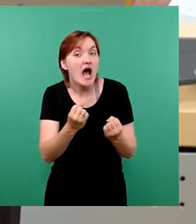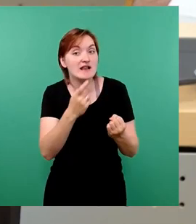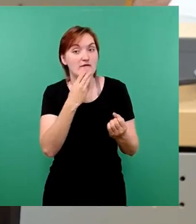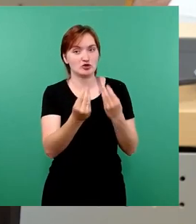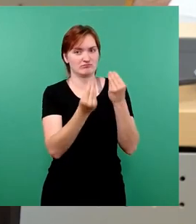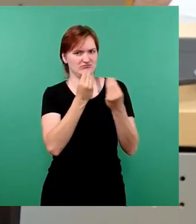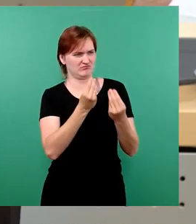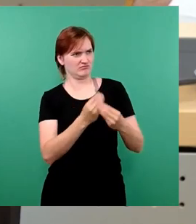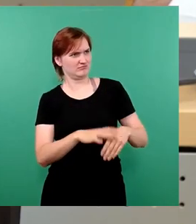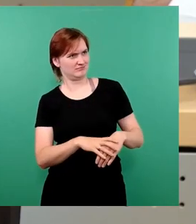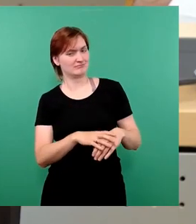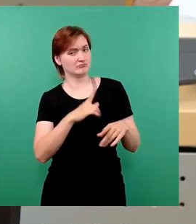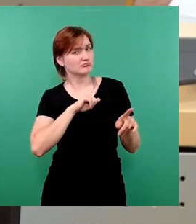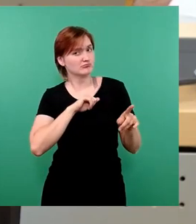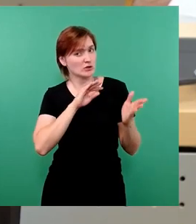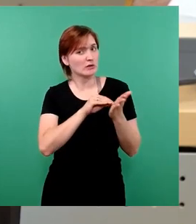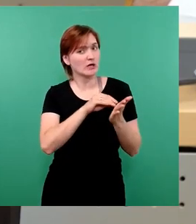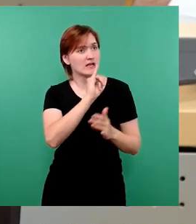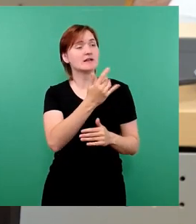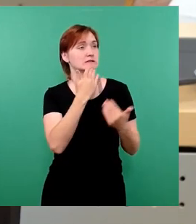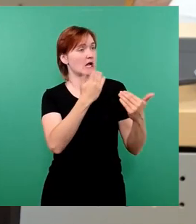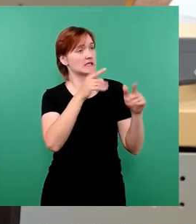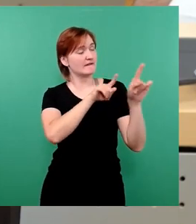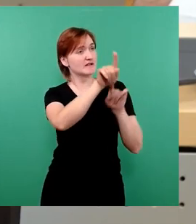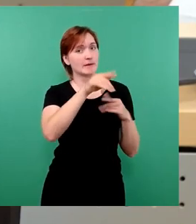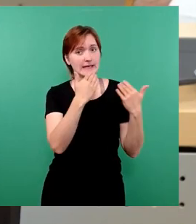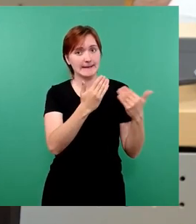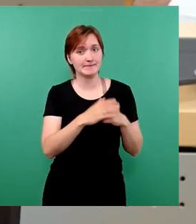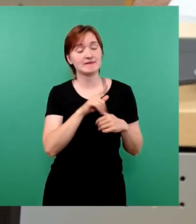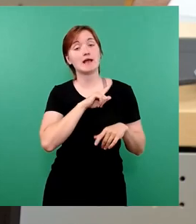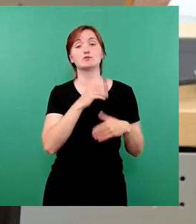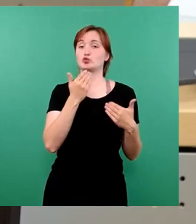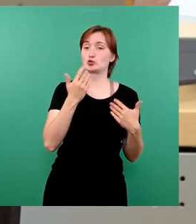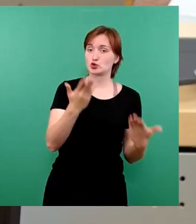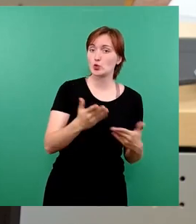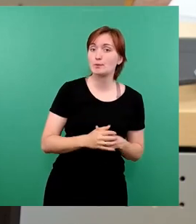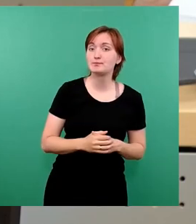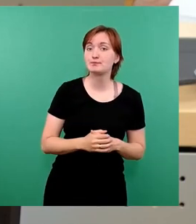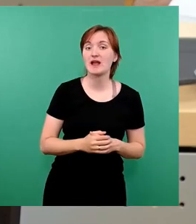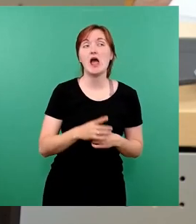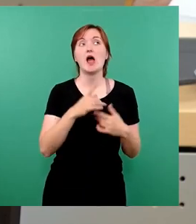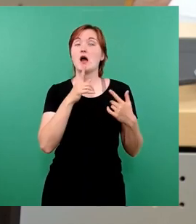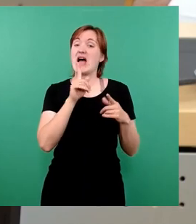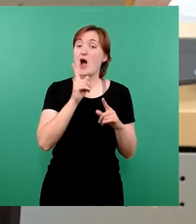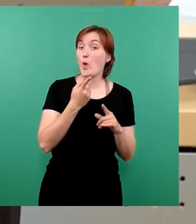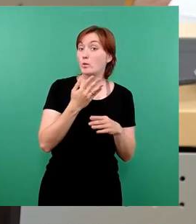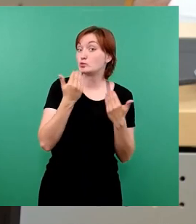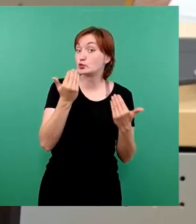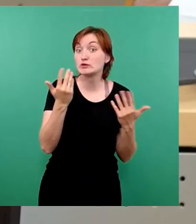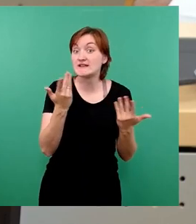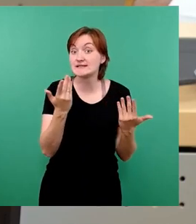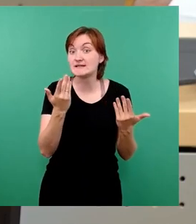Da bin ich dabei. Danke, liebe FDP. Das begrüßen wir. Wir hätten es aber auch begrüßt, wenn in der